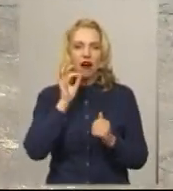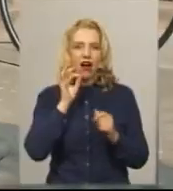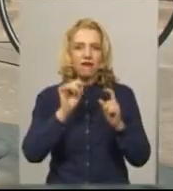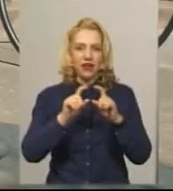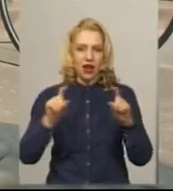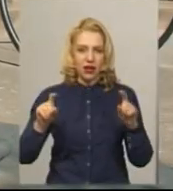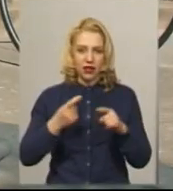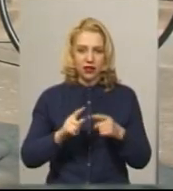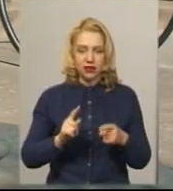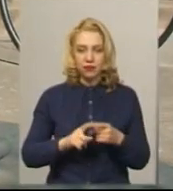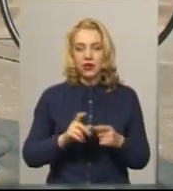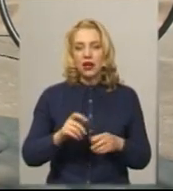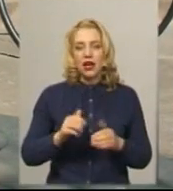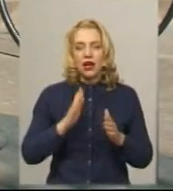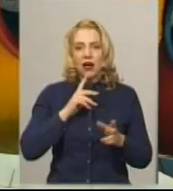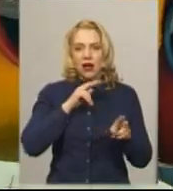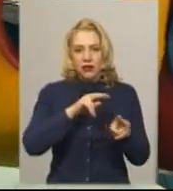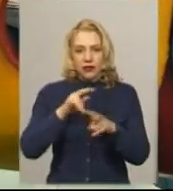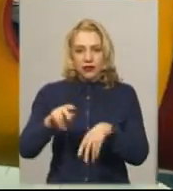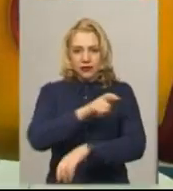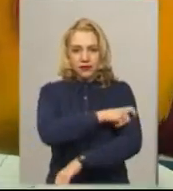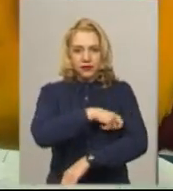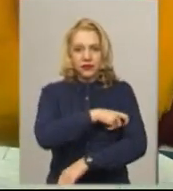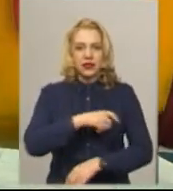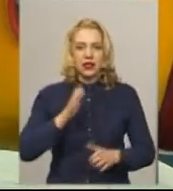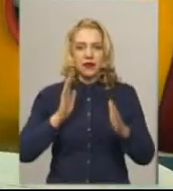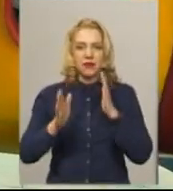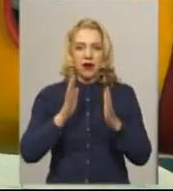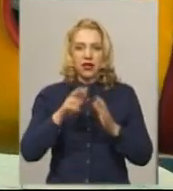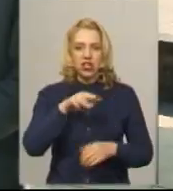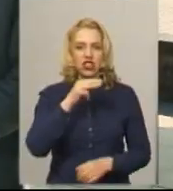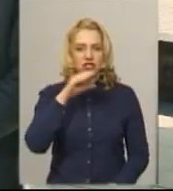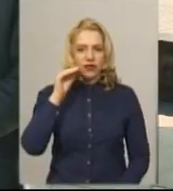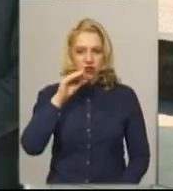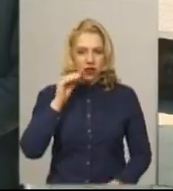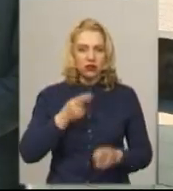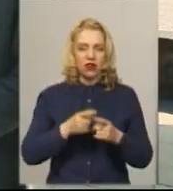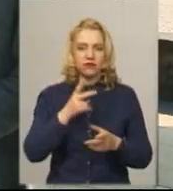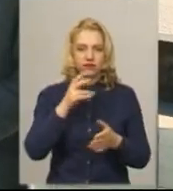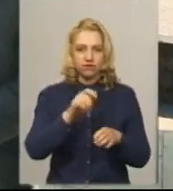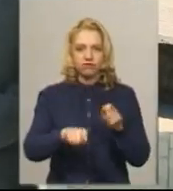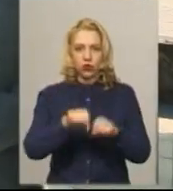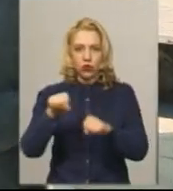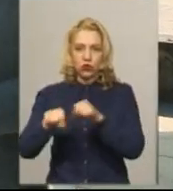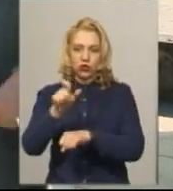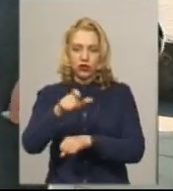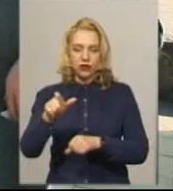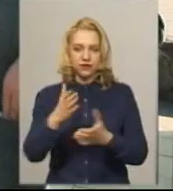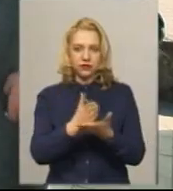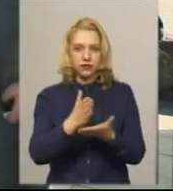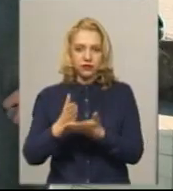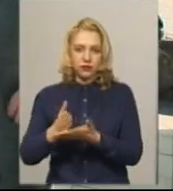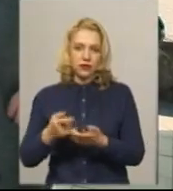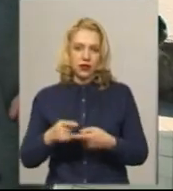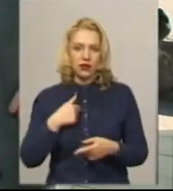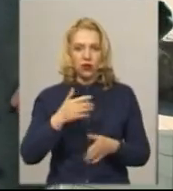імені Тараса Шевченка інспектор муніципальної дружини також фіксує кілька порушників. Будь ласка, ми б хотіли, щоб ви всіх заходів вжили